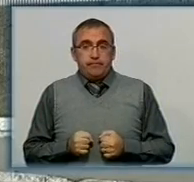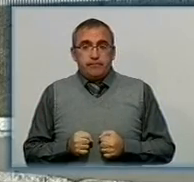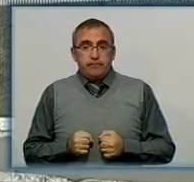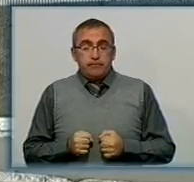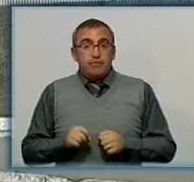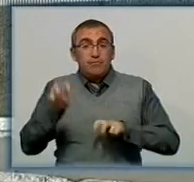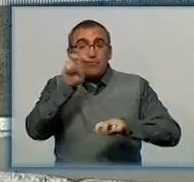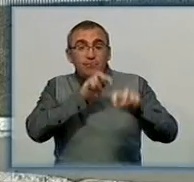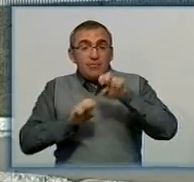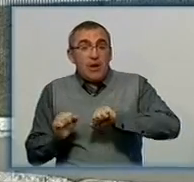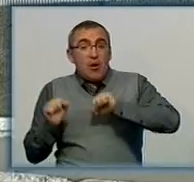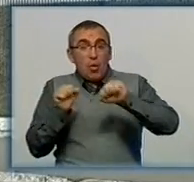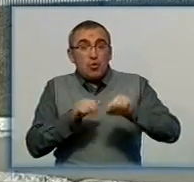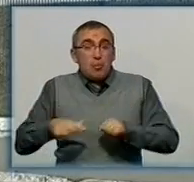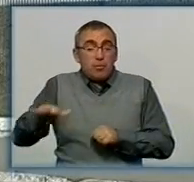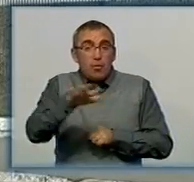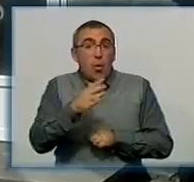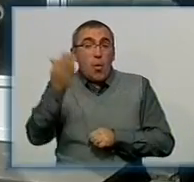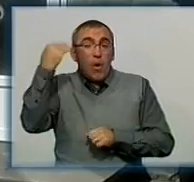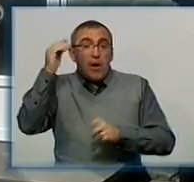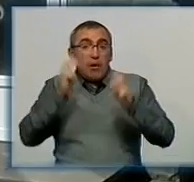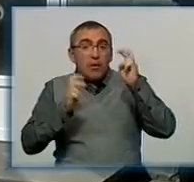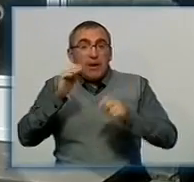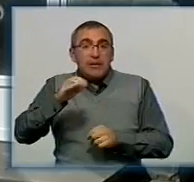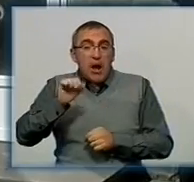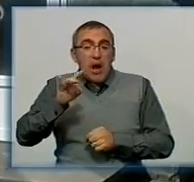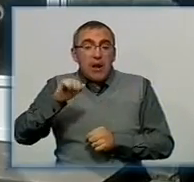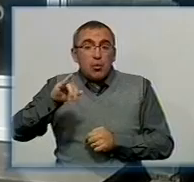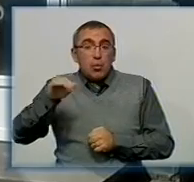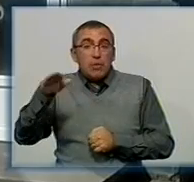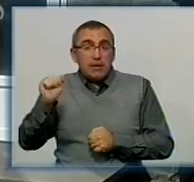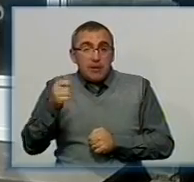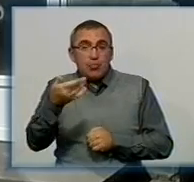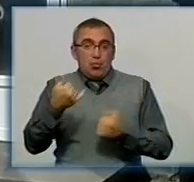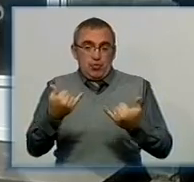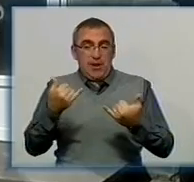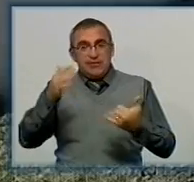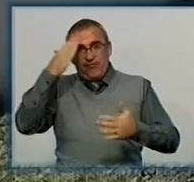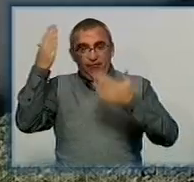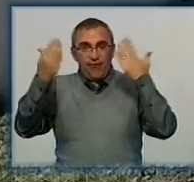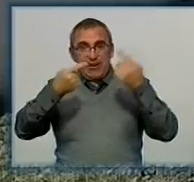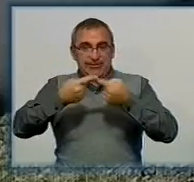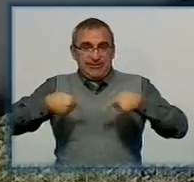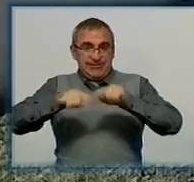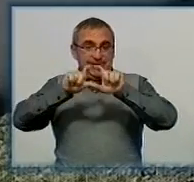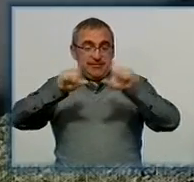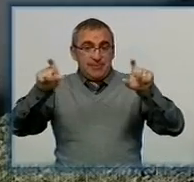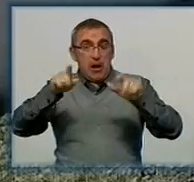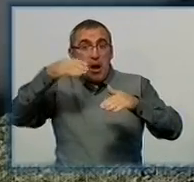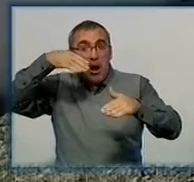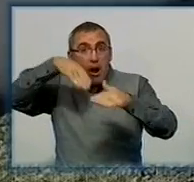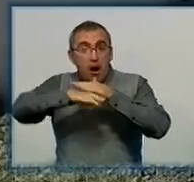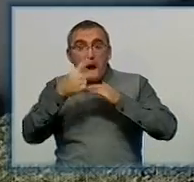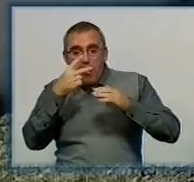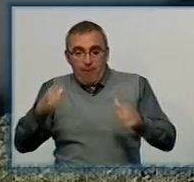У пошуках захисної споруди вирушаємо на колишні завод імені Таратути. Тепер тут розважальний заклад. Про існування сховища можна судити з